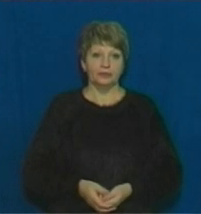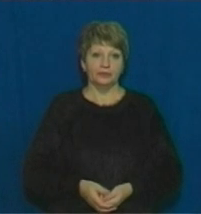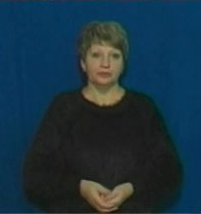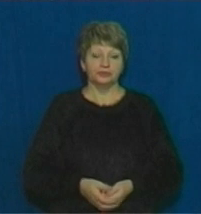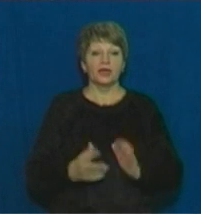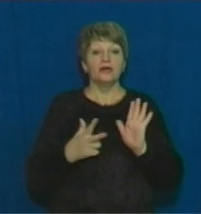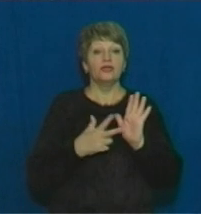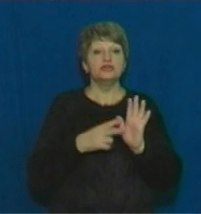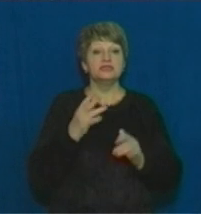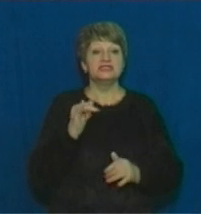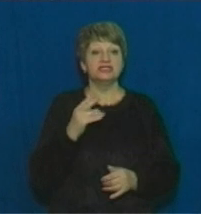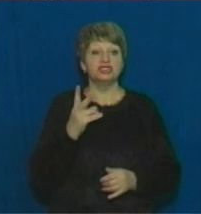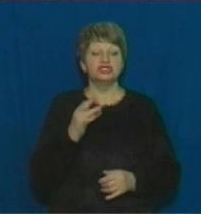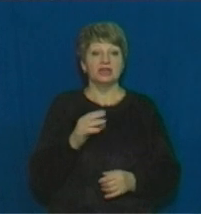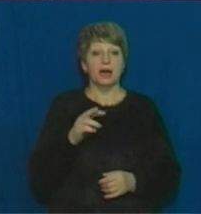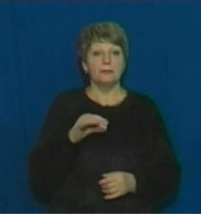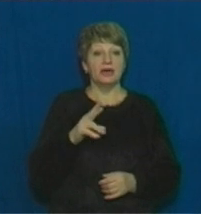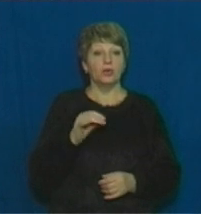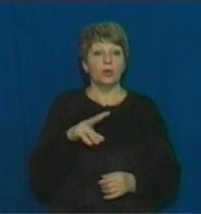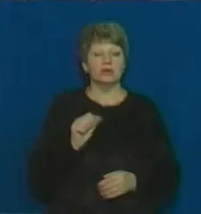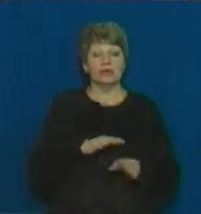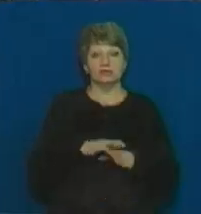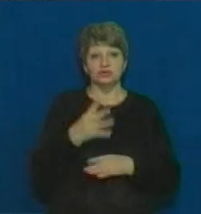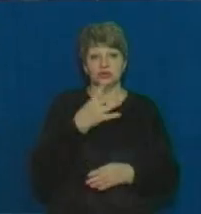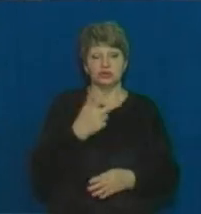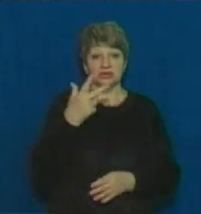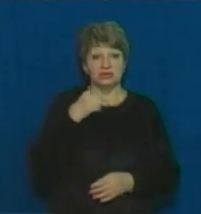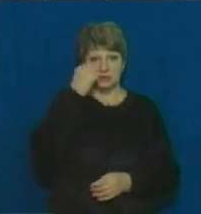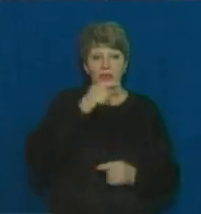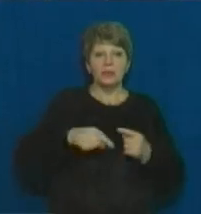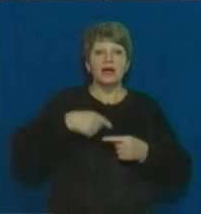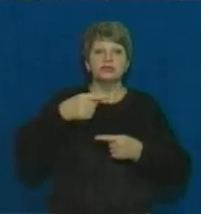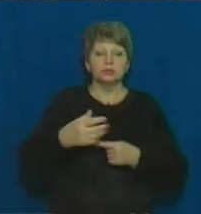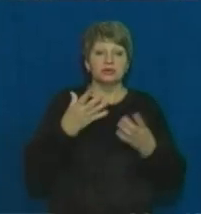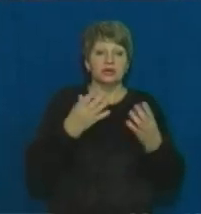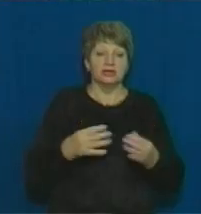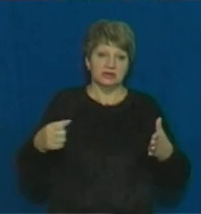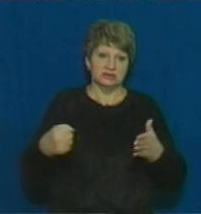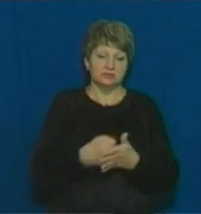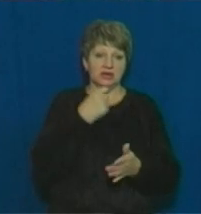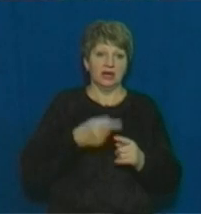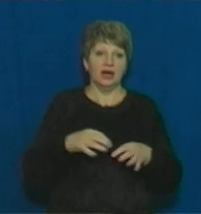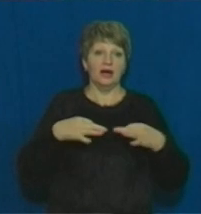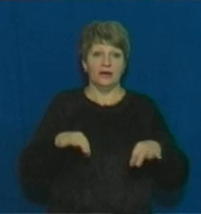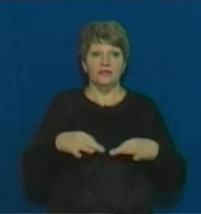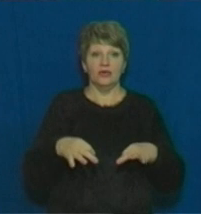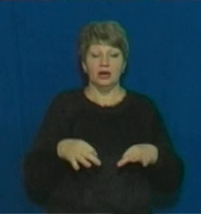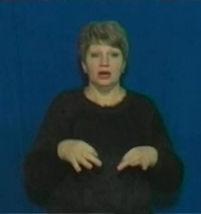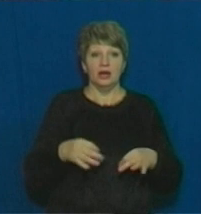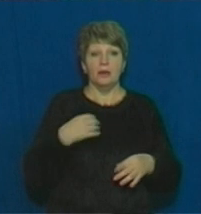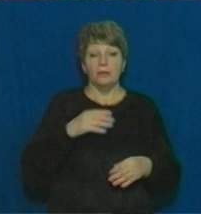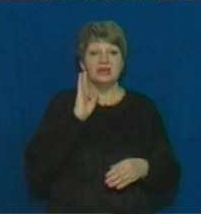8 січня Миколі Згуровському виповнилося 43 роки. На наступний день його збив автомобіль. Сидемо з мамою,